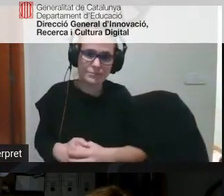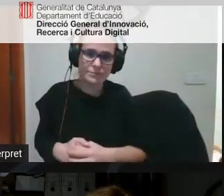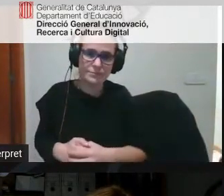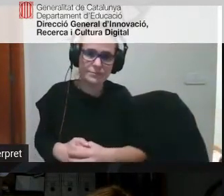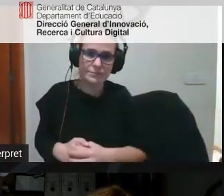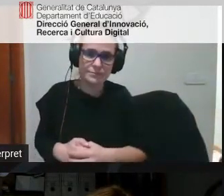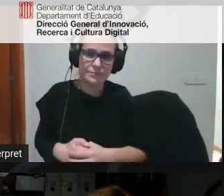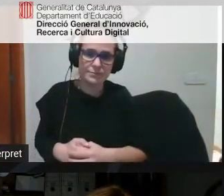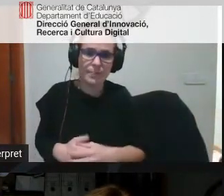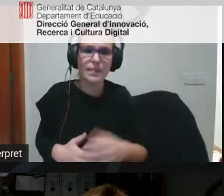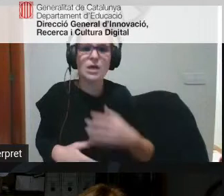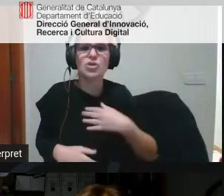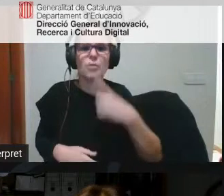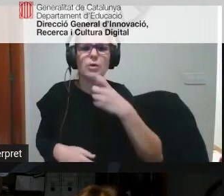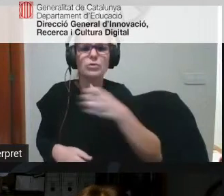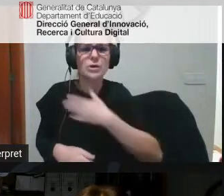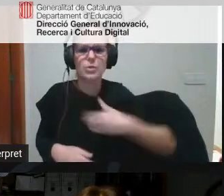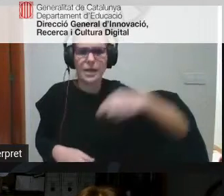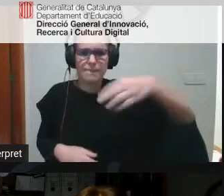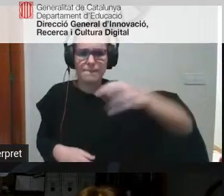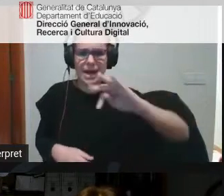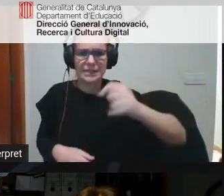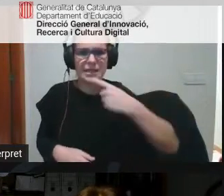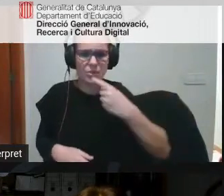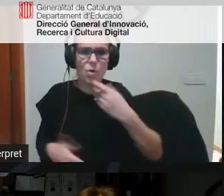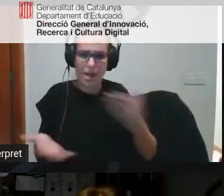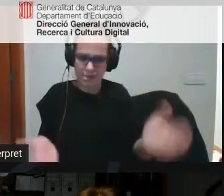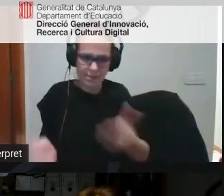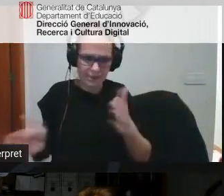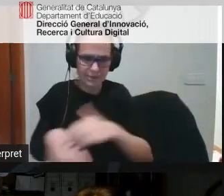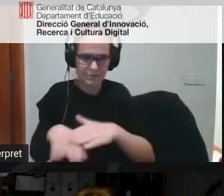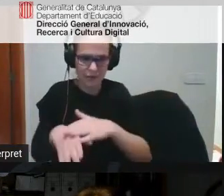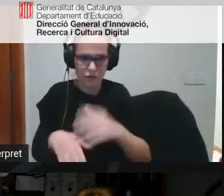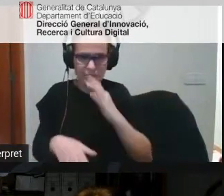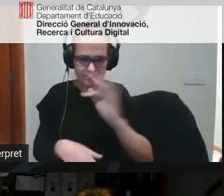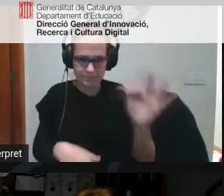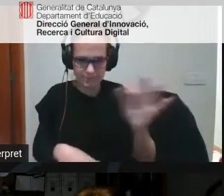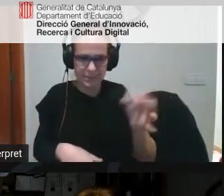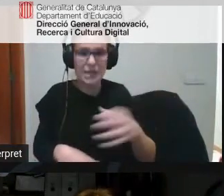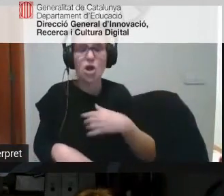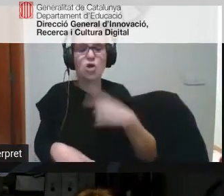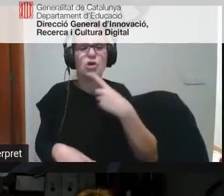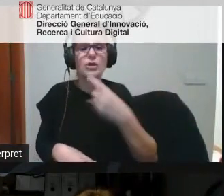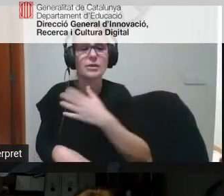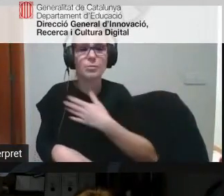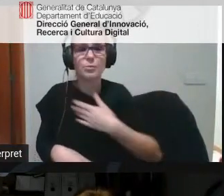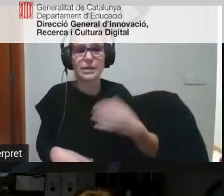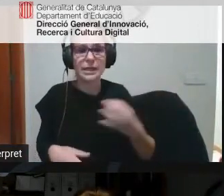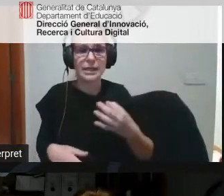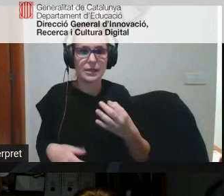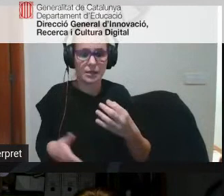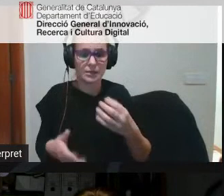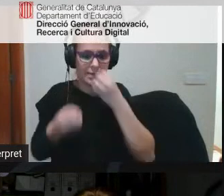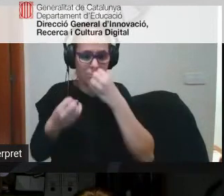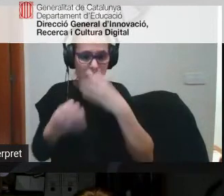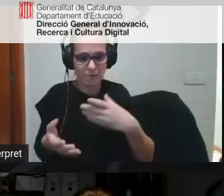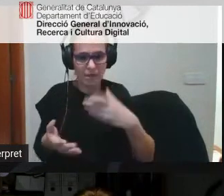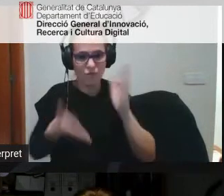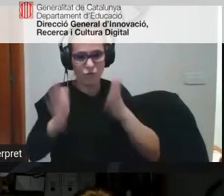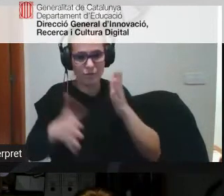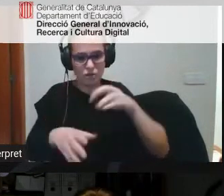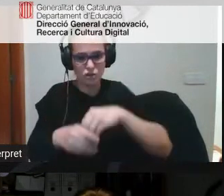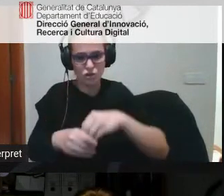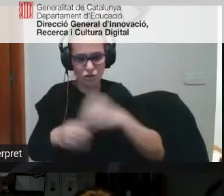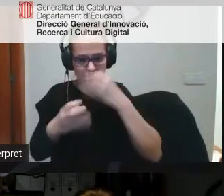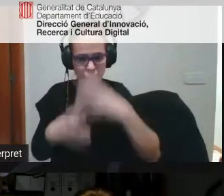jo et volia fer una pregunta bueno davant endavant perdona no el que anava a dir és que el que està molt bé d'aquestes formacions